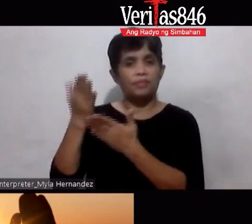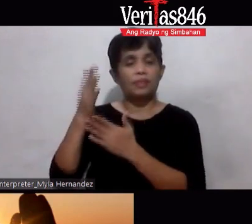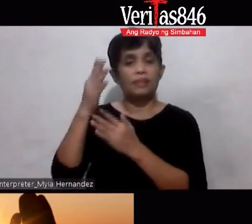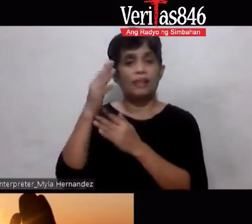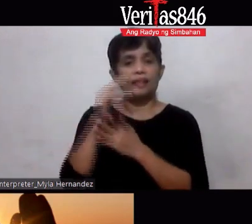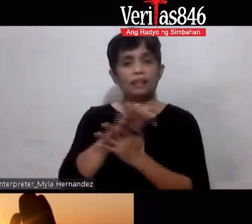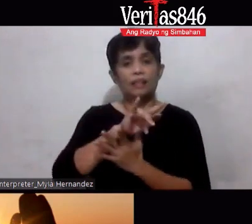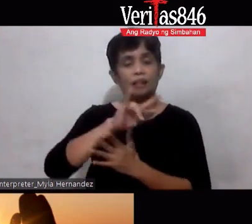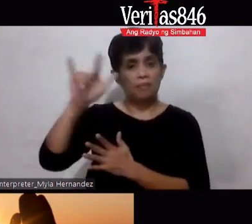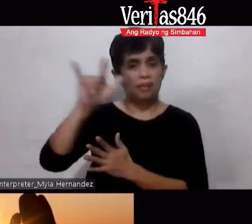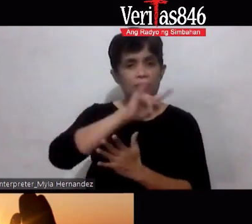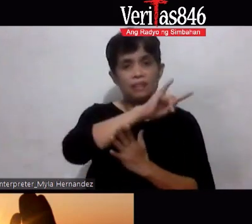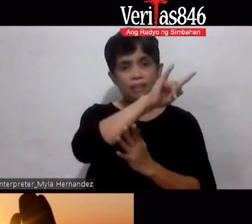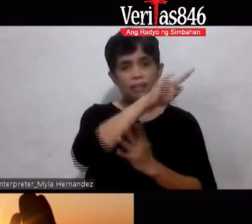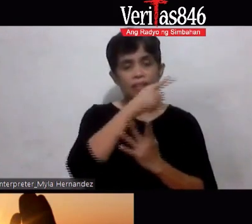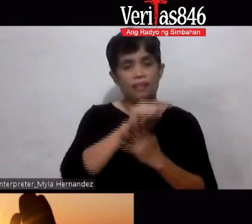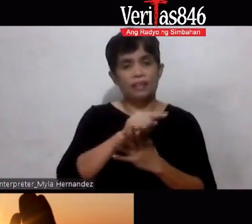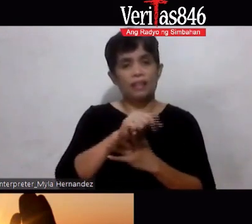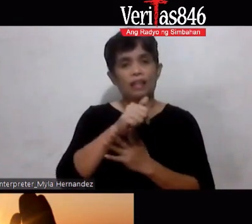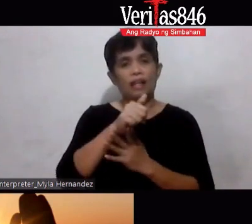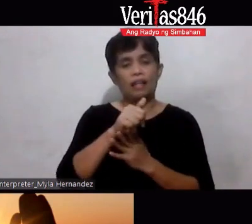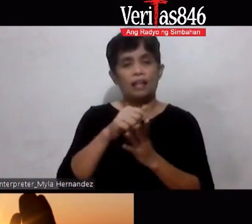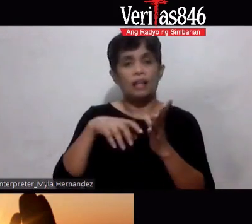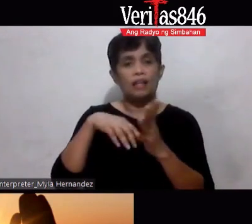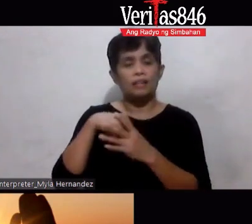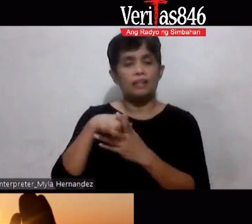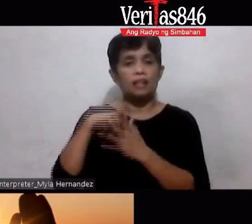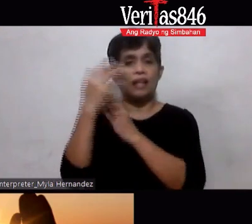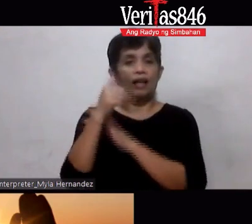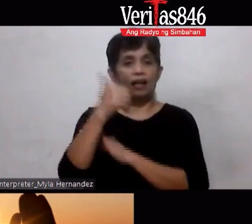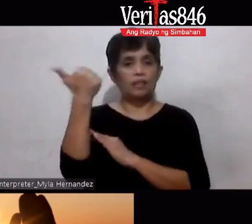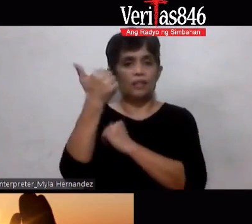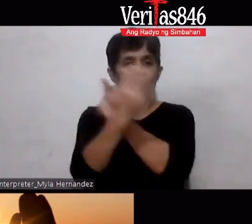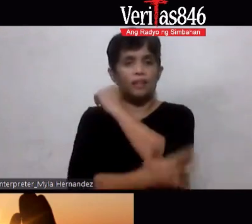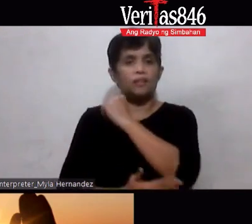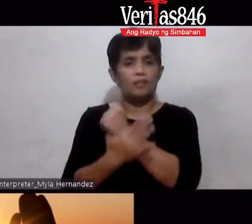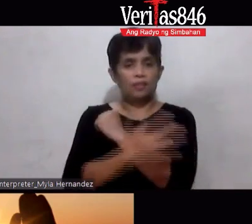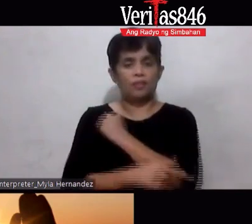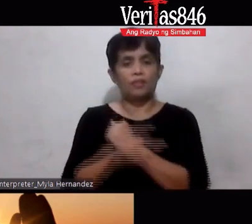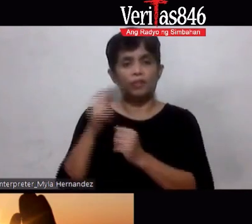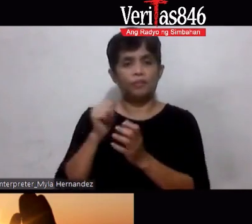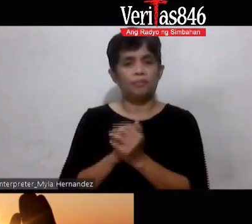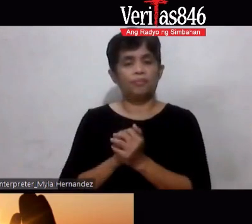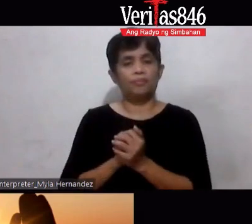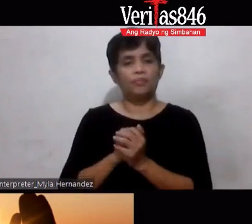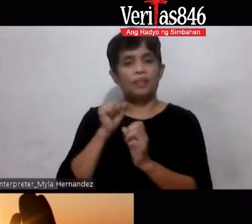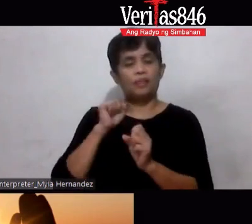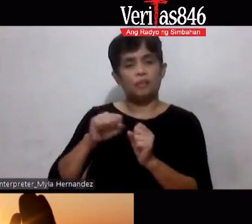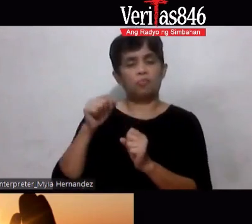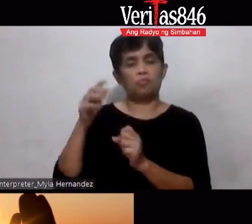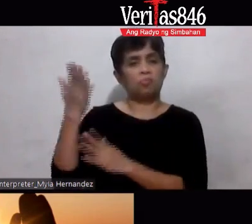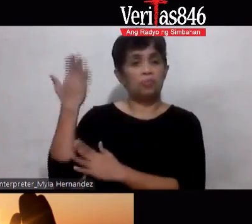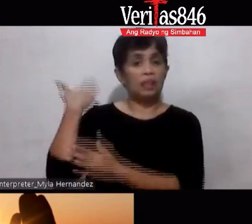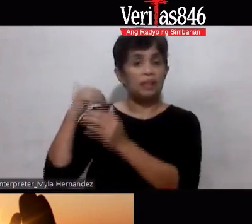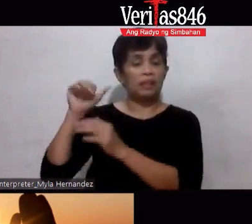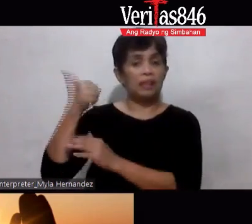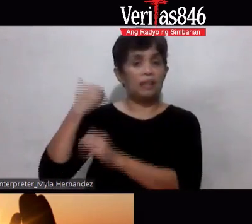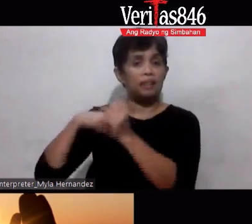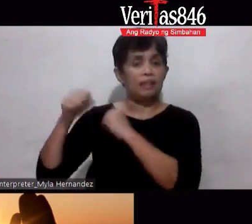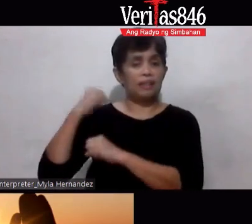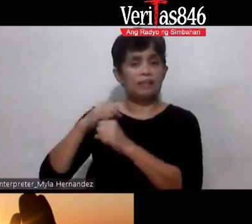Nangungulila Okay When I lived abroad Brother And I lived abroad For nearly 10 years Nag-aral ako Nagtrabaho ako